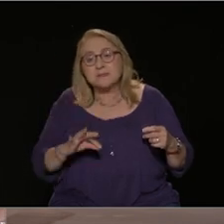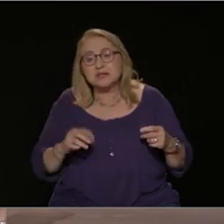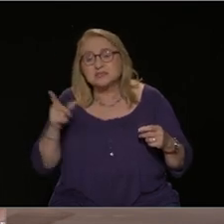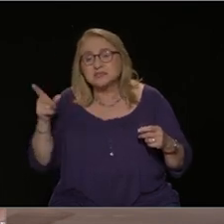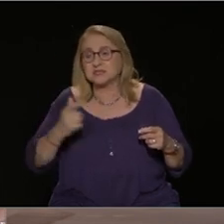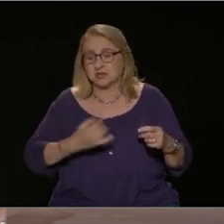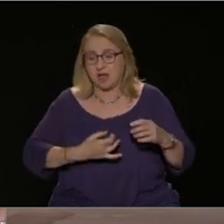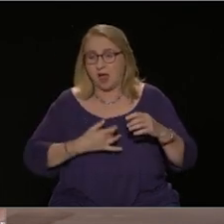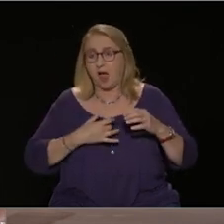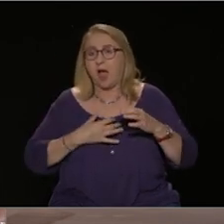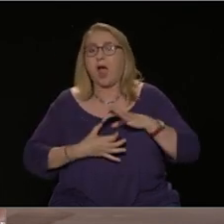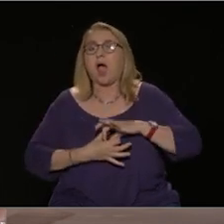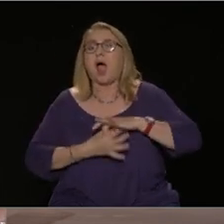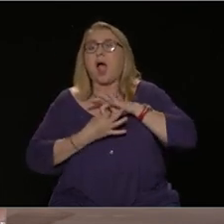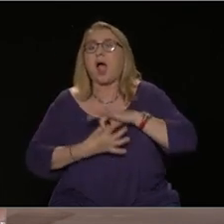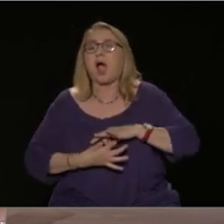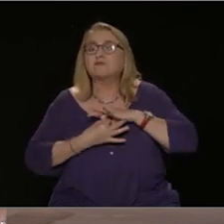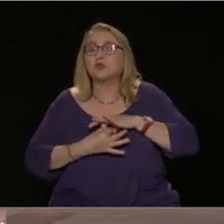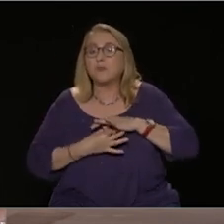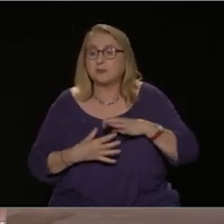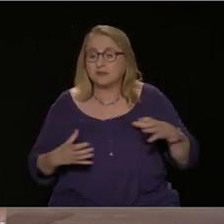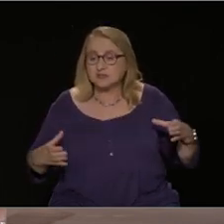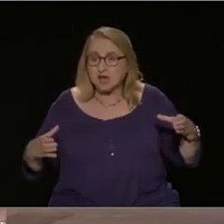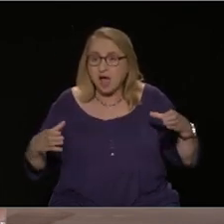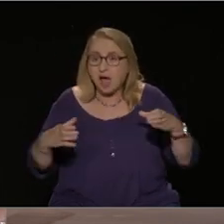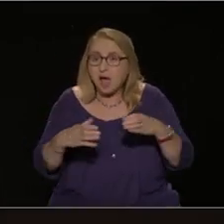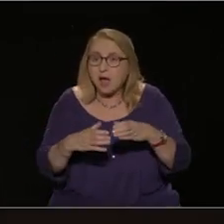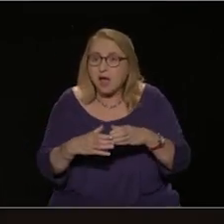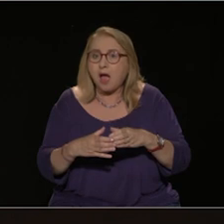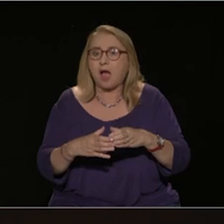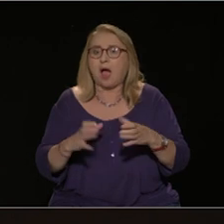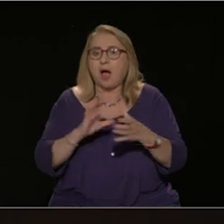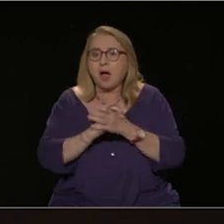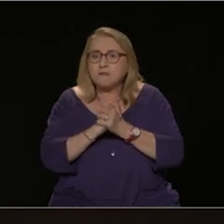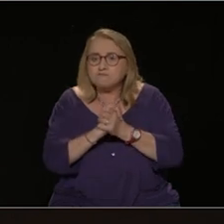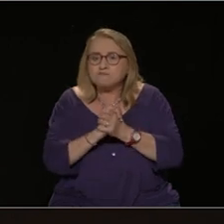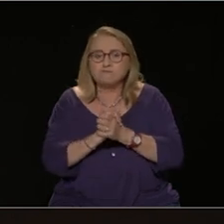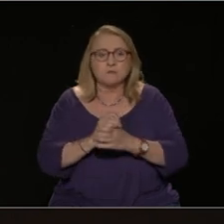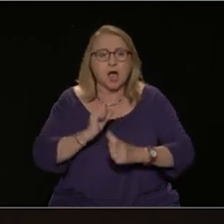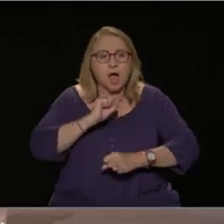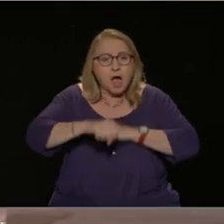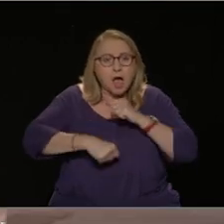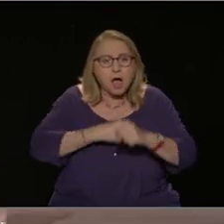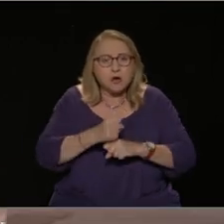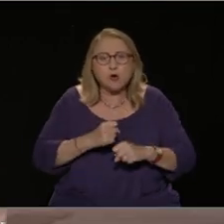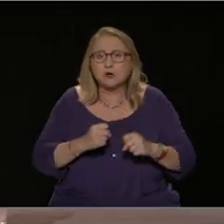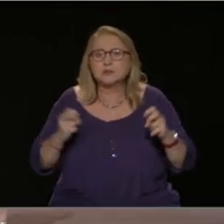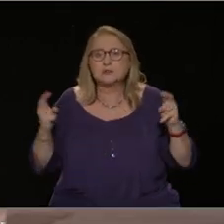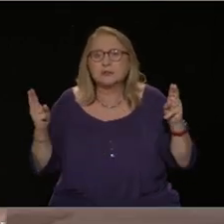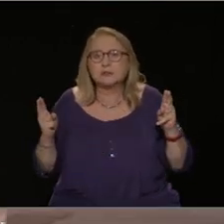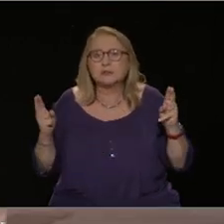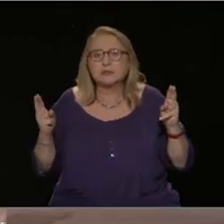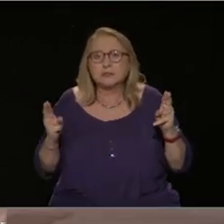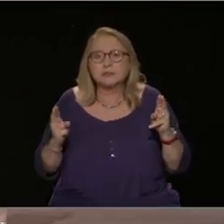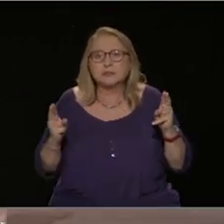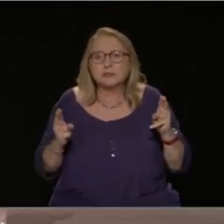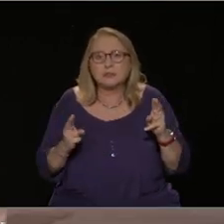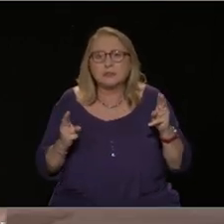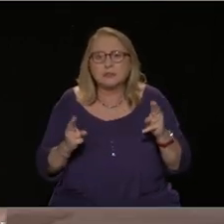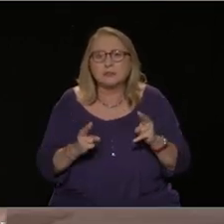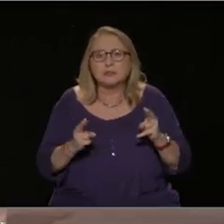αυτοπεποίθηση, ενότητα και η διάθεση για αγώνες στο εσωτερικό των εργαζομένων και της νεολαίας. Επομένως το μαύρο στο ΣΥΡΙΖΑ, όπως και